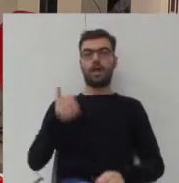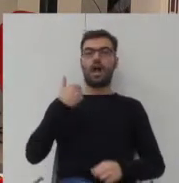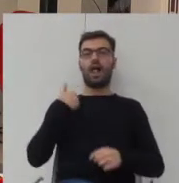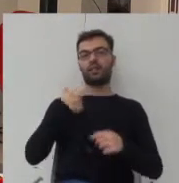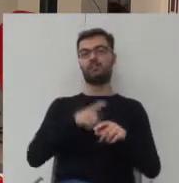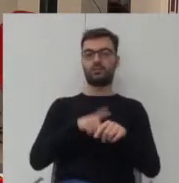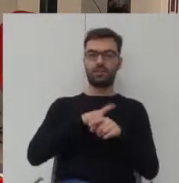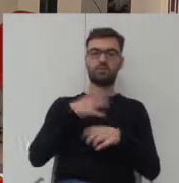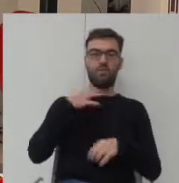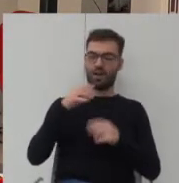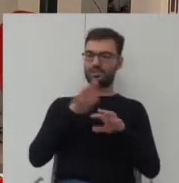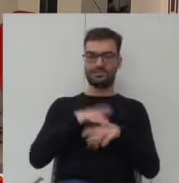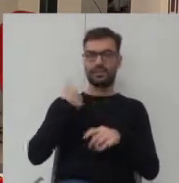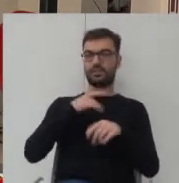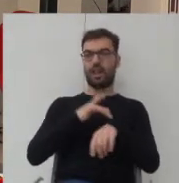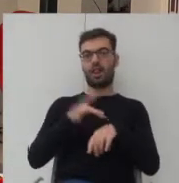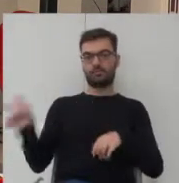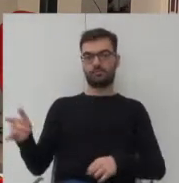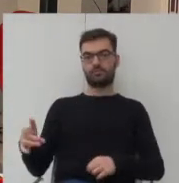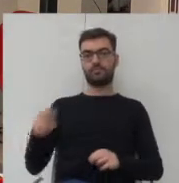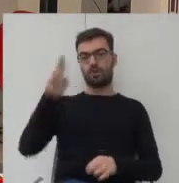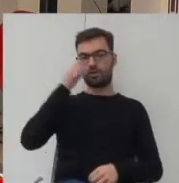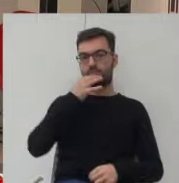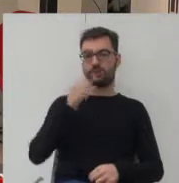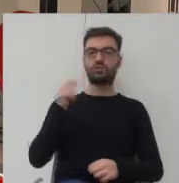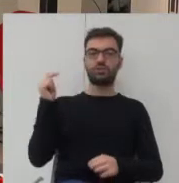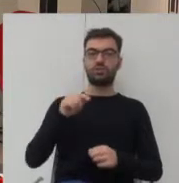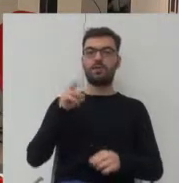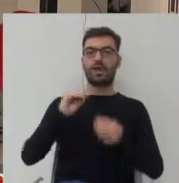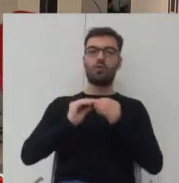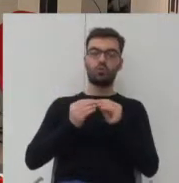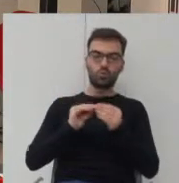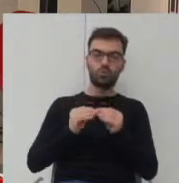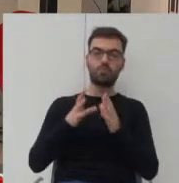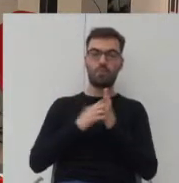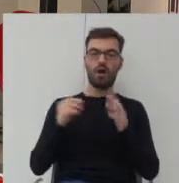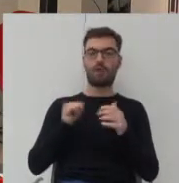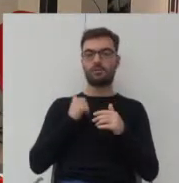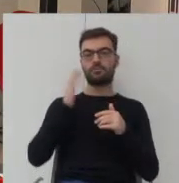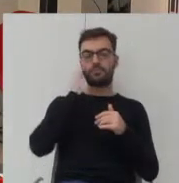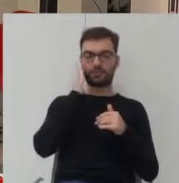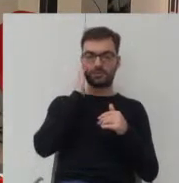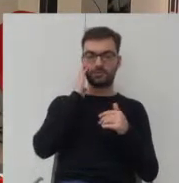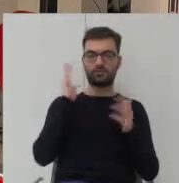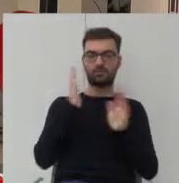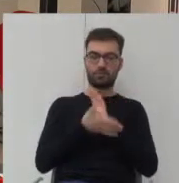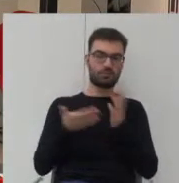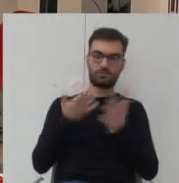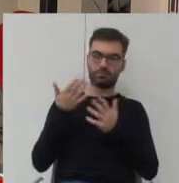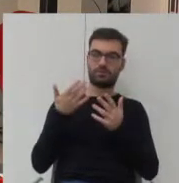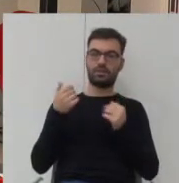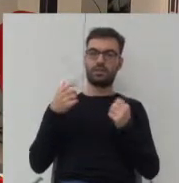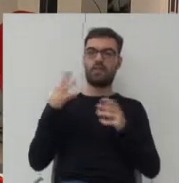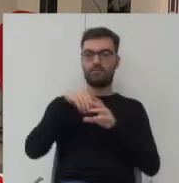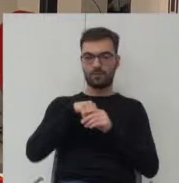chcę już zabierać czasu ale rozumiem pytanie że trzeba tak konstruować taki model żeby mieszkańcom po prostu angażowanie